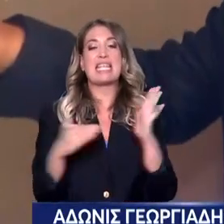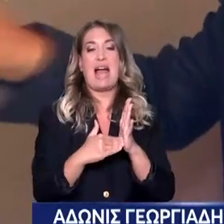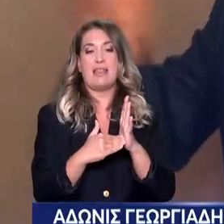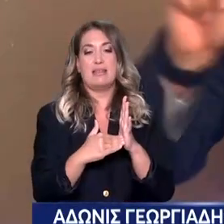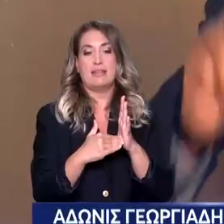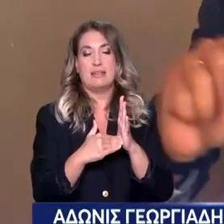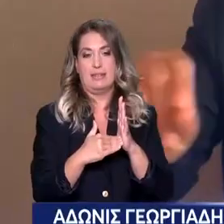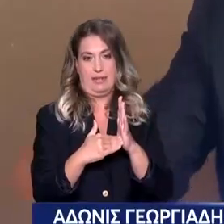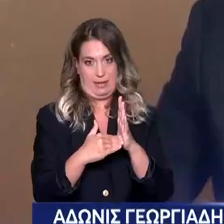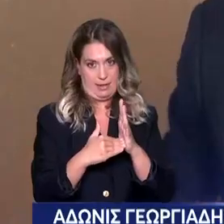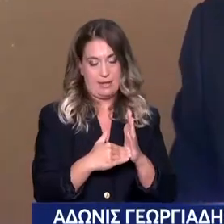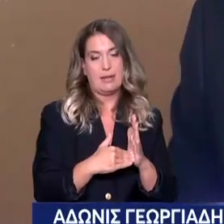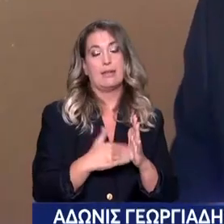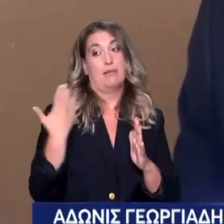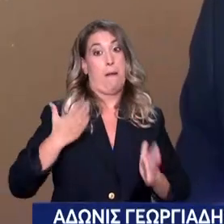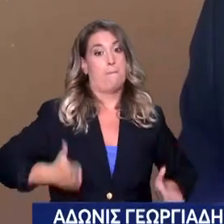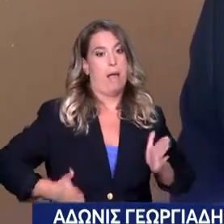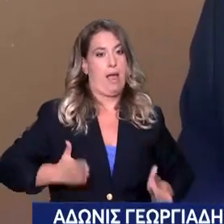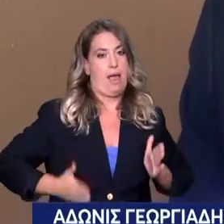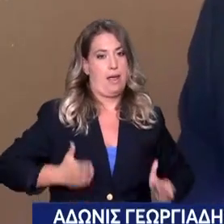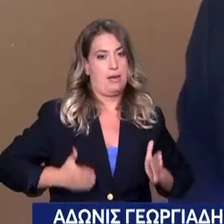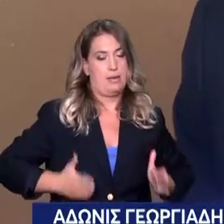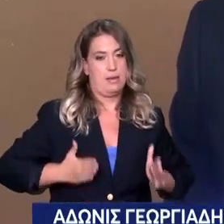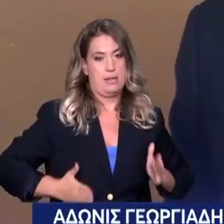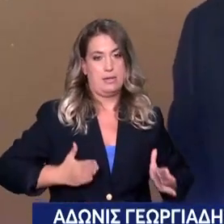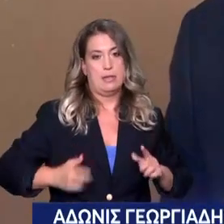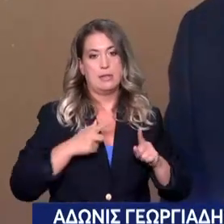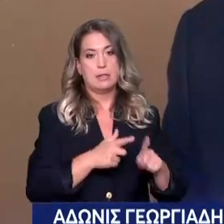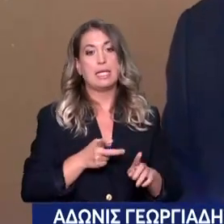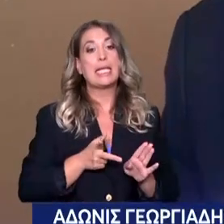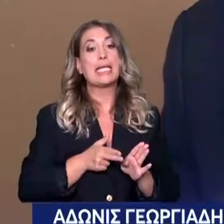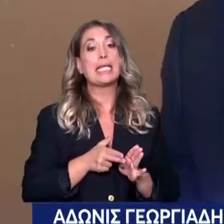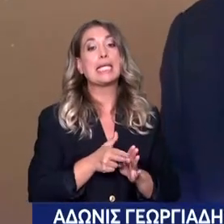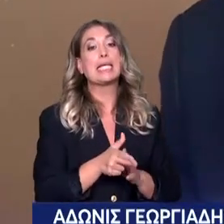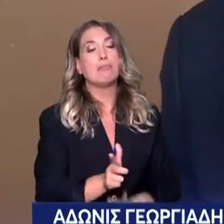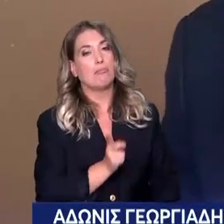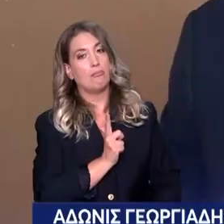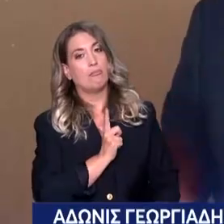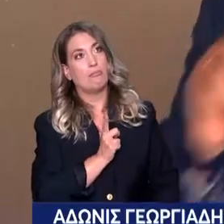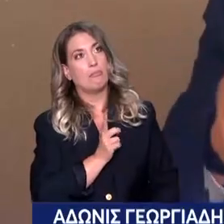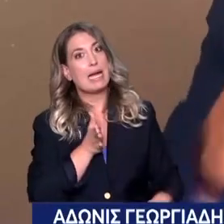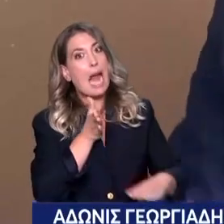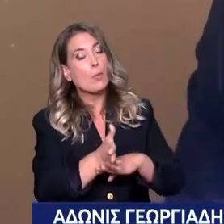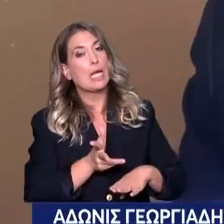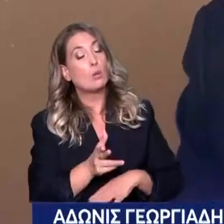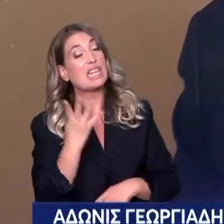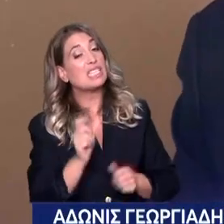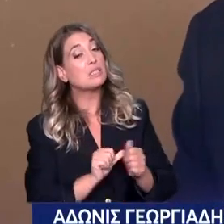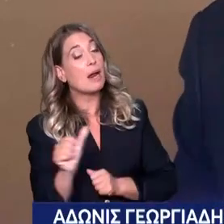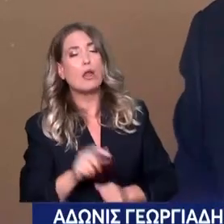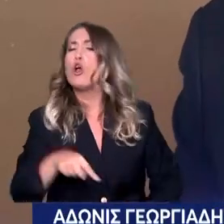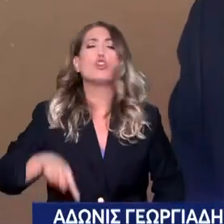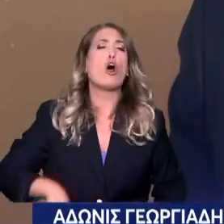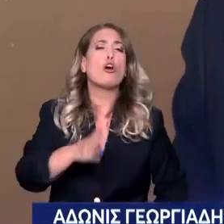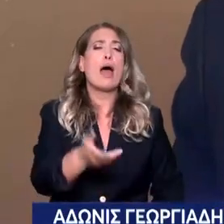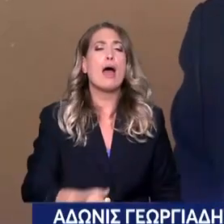Μάρτιος. 107.000 ανέμεναν συμπολίτες μου να χειρουργηθούν στους πάνω από 4 μήνες. Ξέρετε πόσα είναι σήμερα.